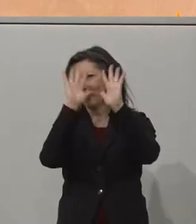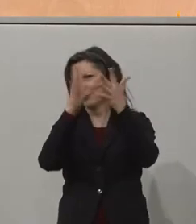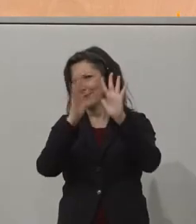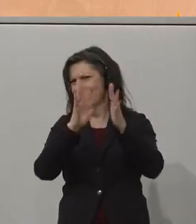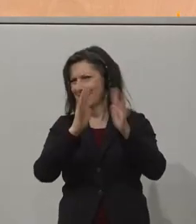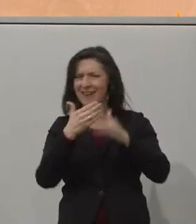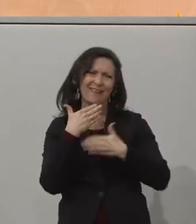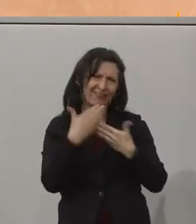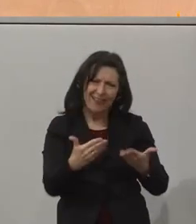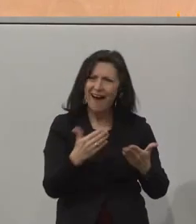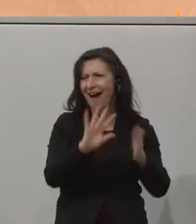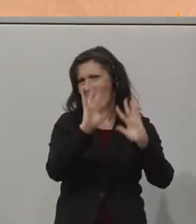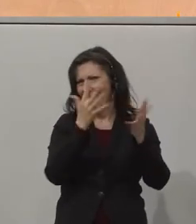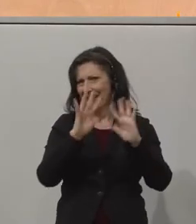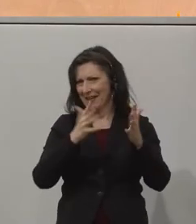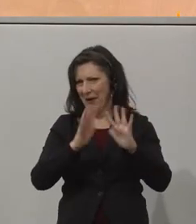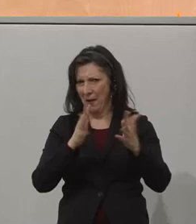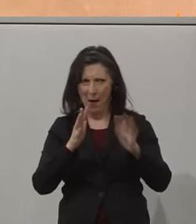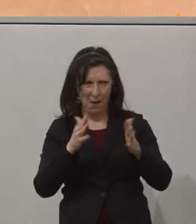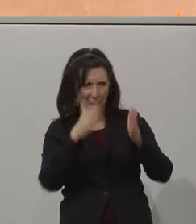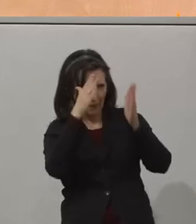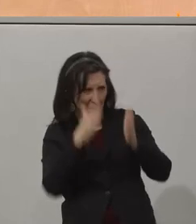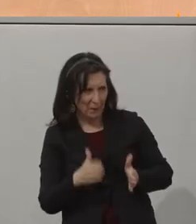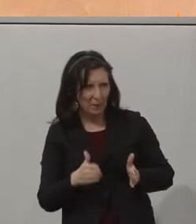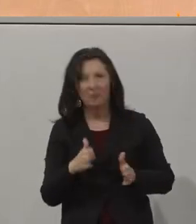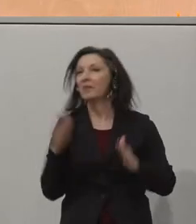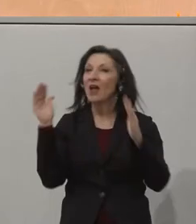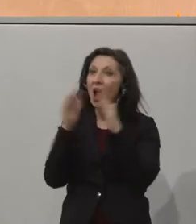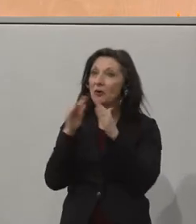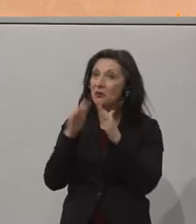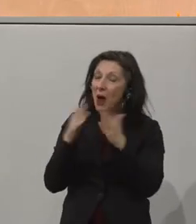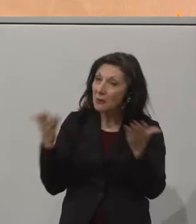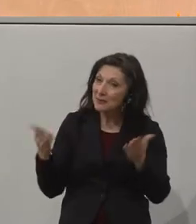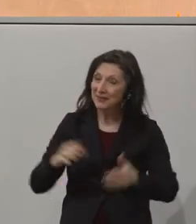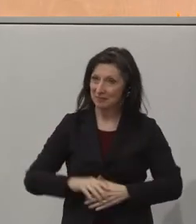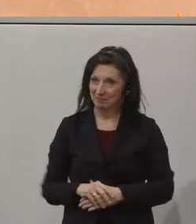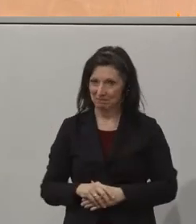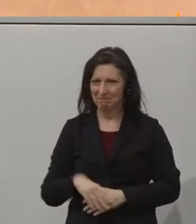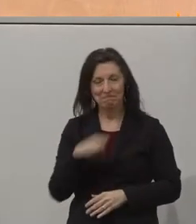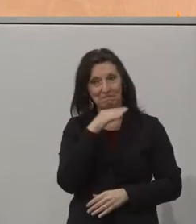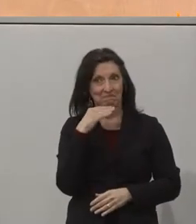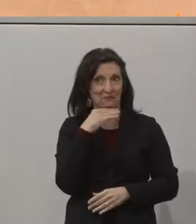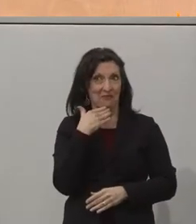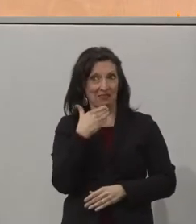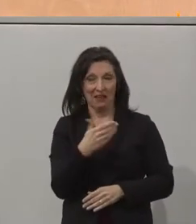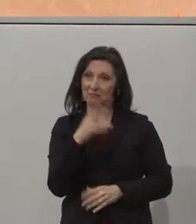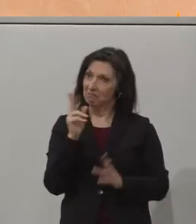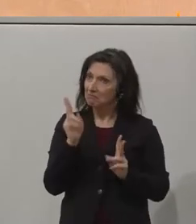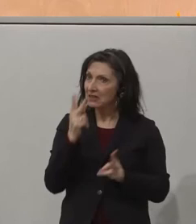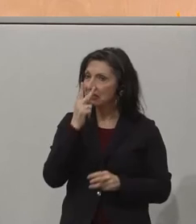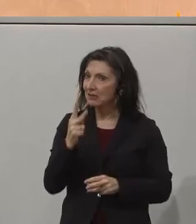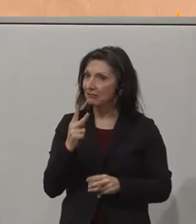für die Präsentation. Und Sie natürlich daheim auch. Vielen, vielen Dank. Wir sehen also, auch in Österreich